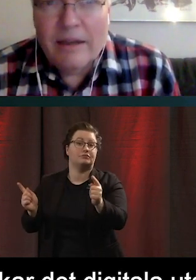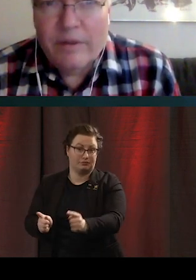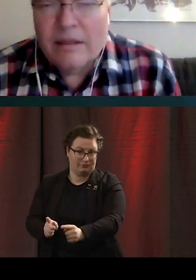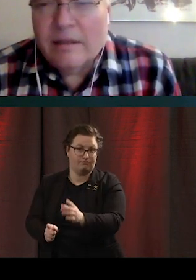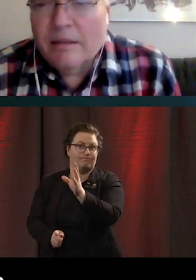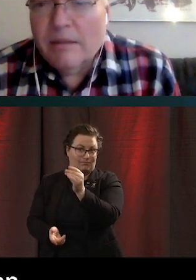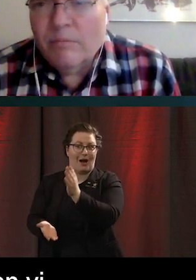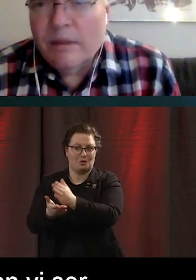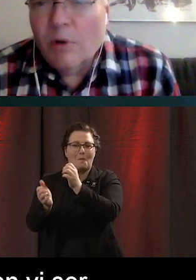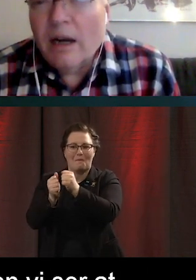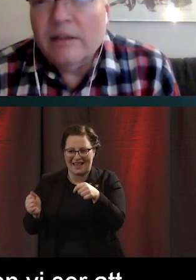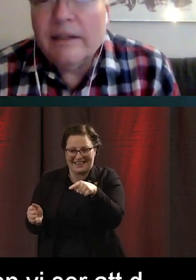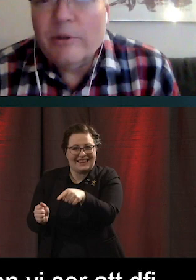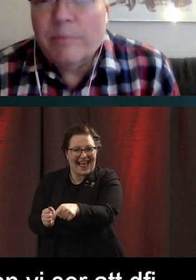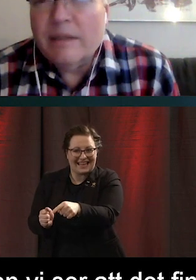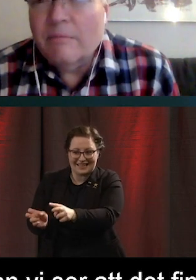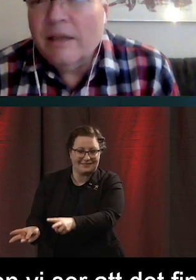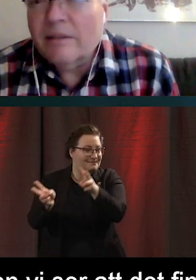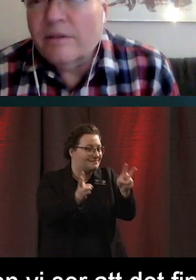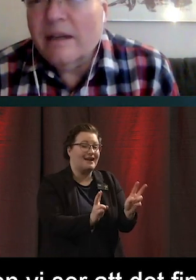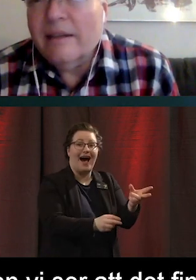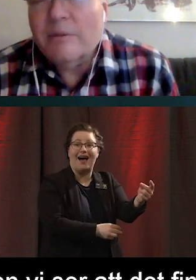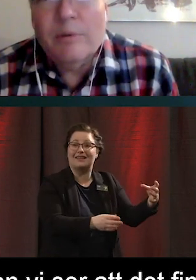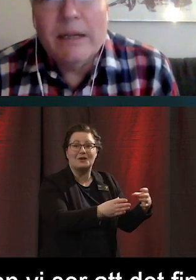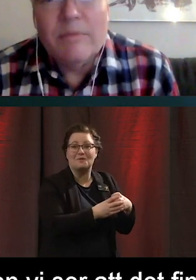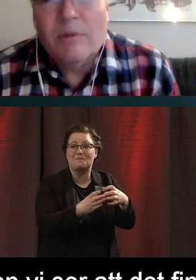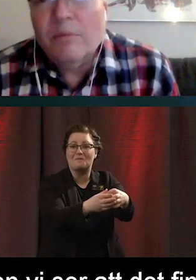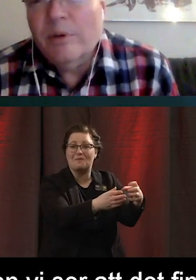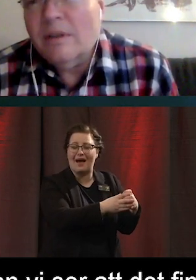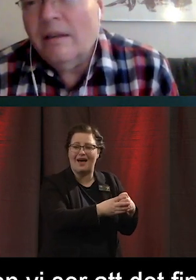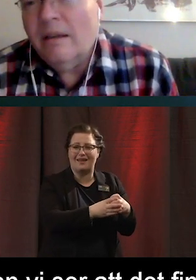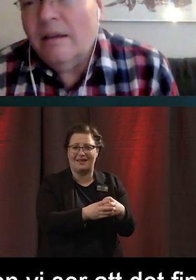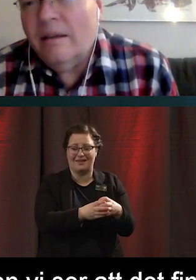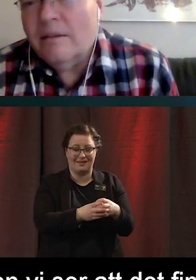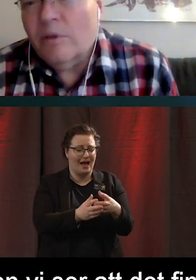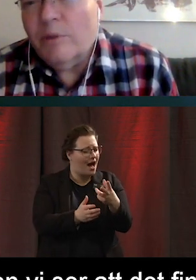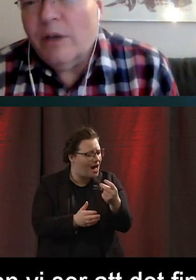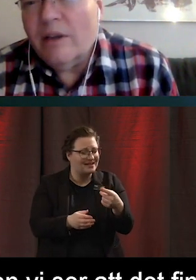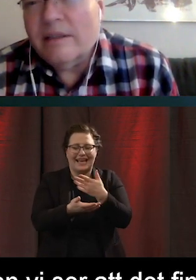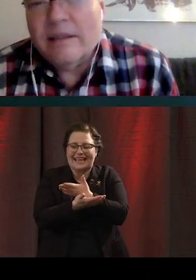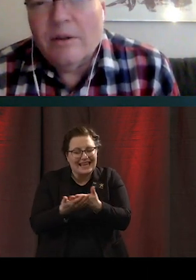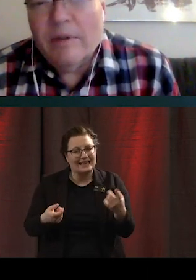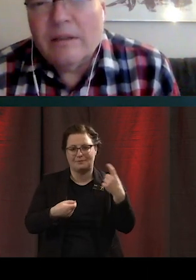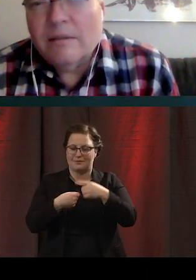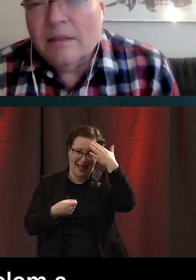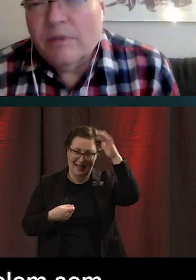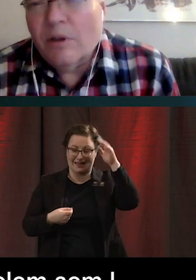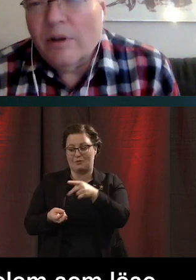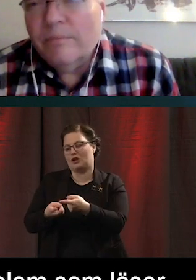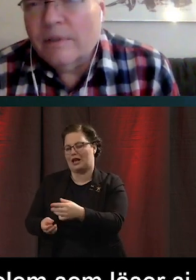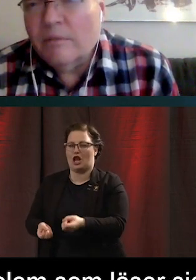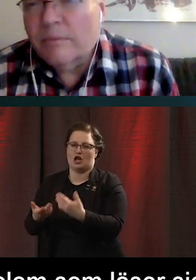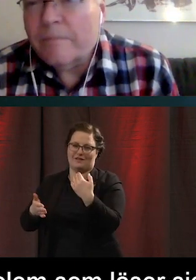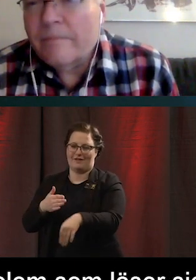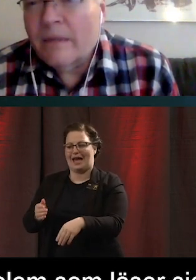ju se att det här finns i många andra grupper i samhället. Så det här är inget problem som kommer att lösa sig av att vi